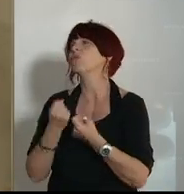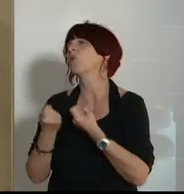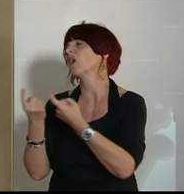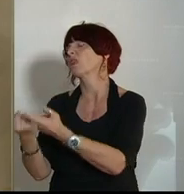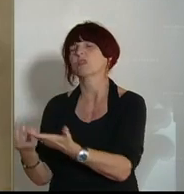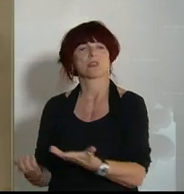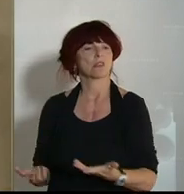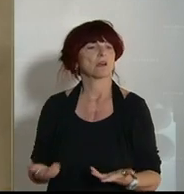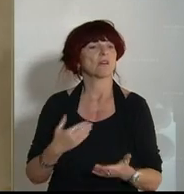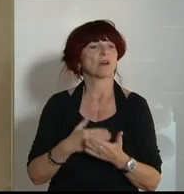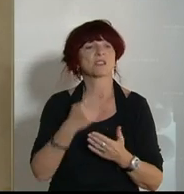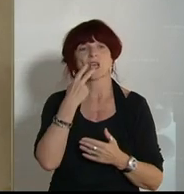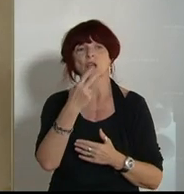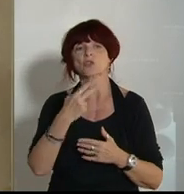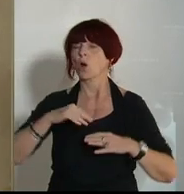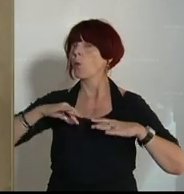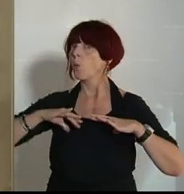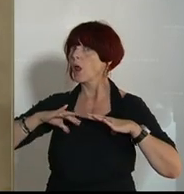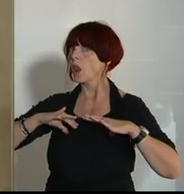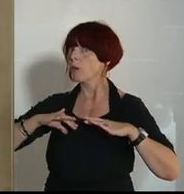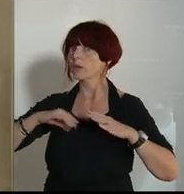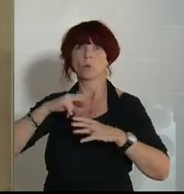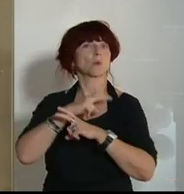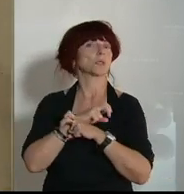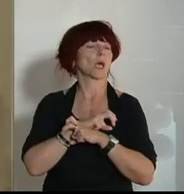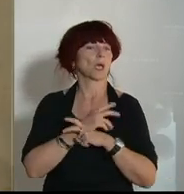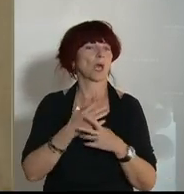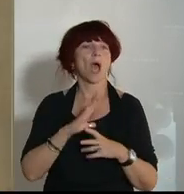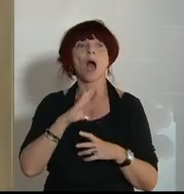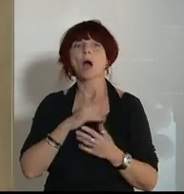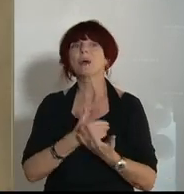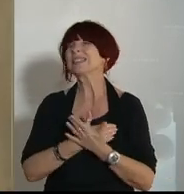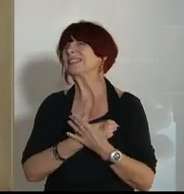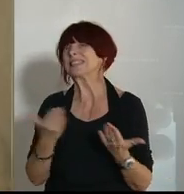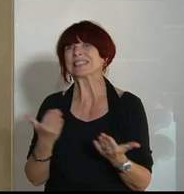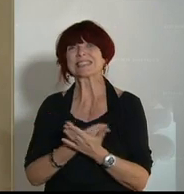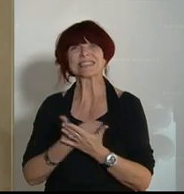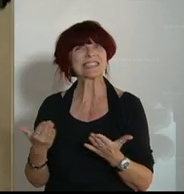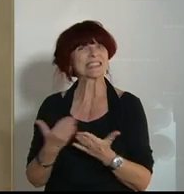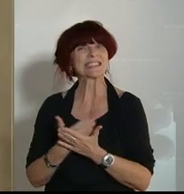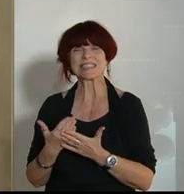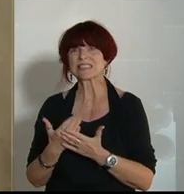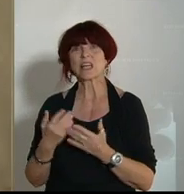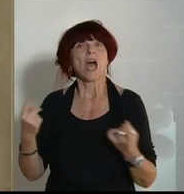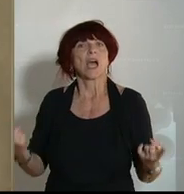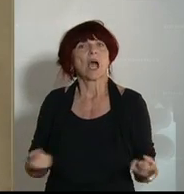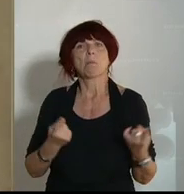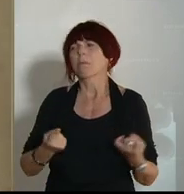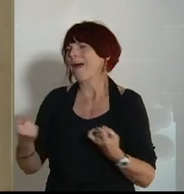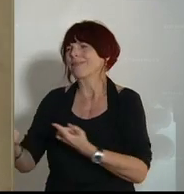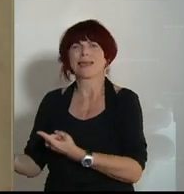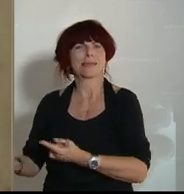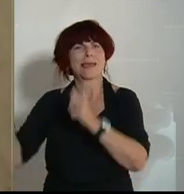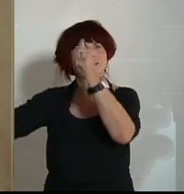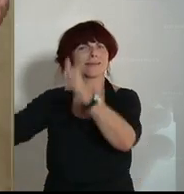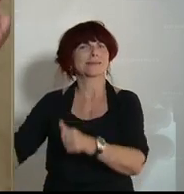was ich mir anschaue. Urlaub in Österreich. Wieder der Urlaub in Österreich. Nirgendwo, bitte, in allen Kampagnen, Inseraten, die in